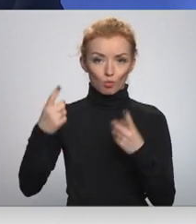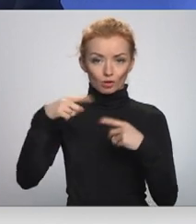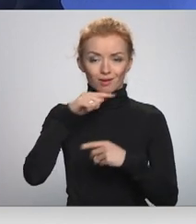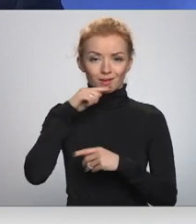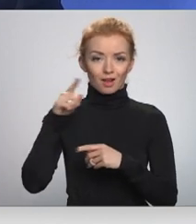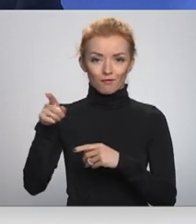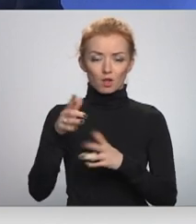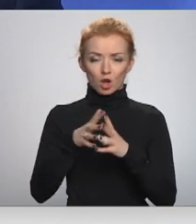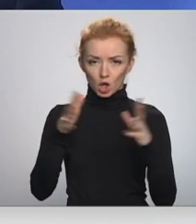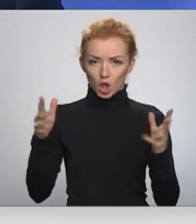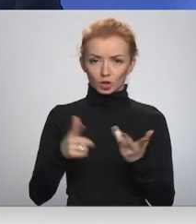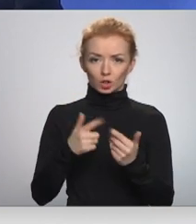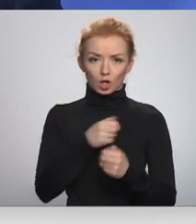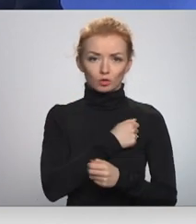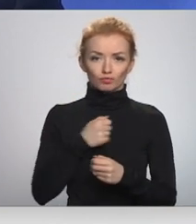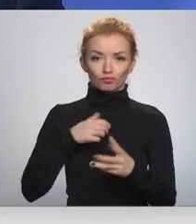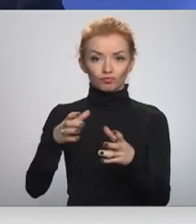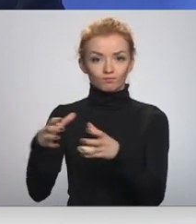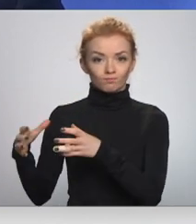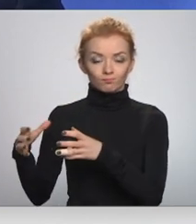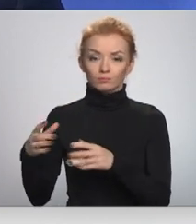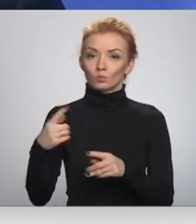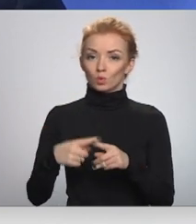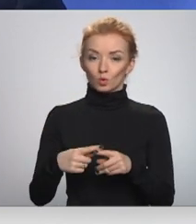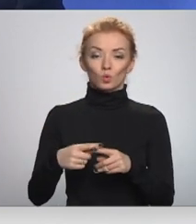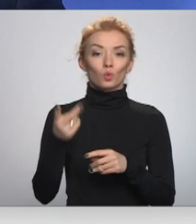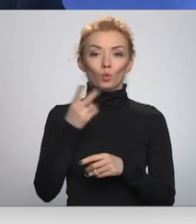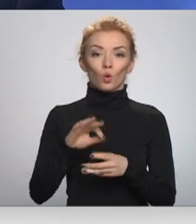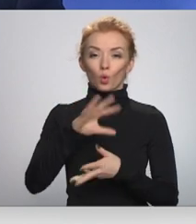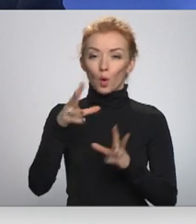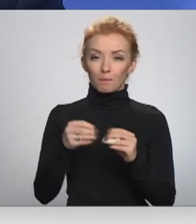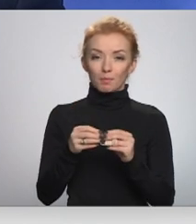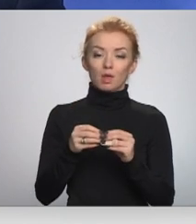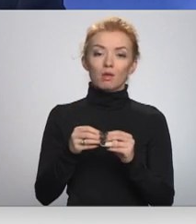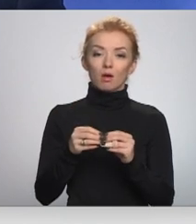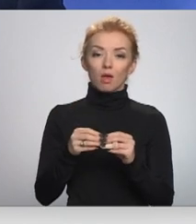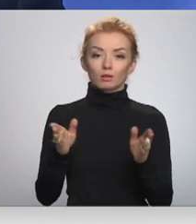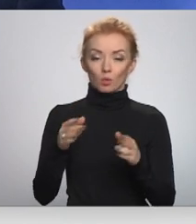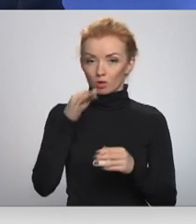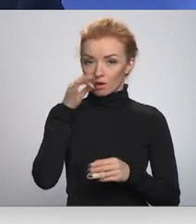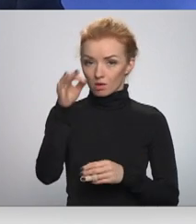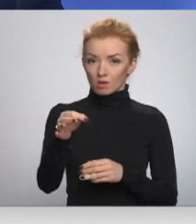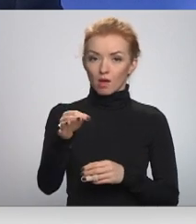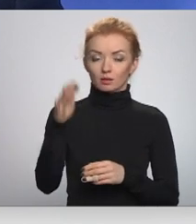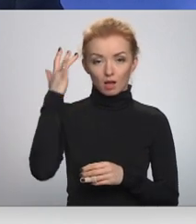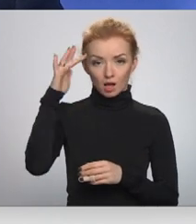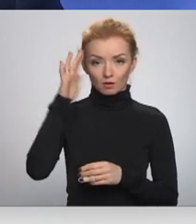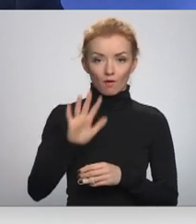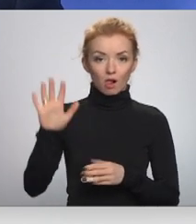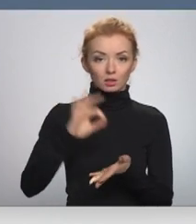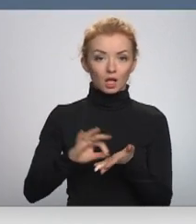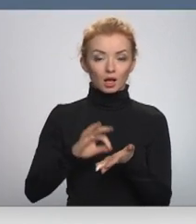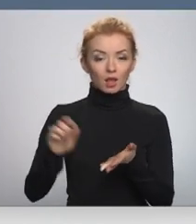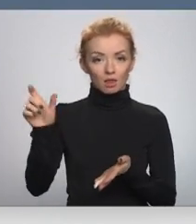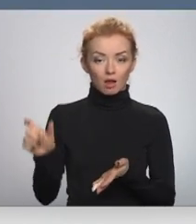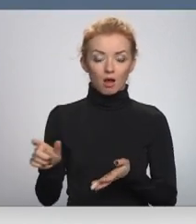ievārojumu kara spēku. Lūk, ko kopīgajā presa konferencē teica ASV valsts sekretārs.